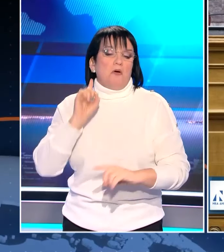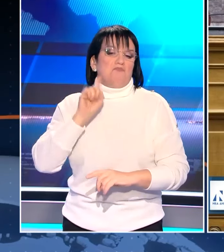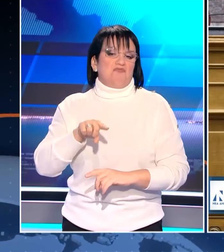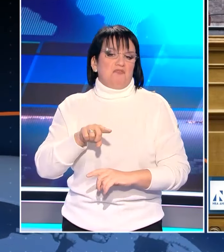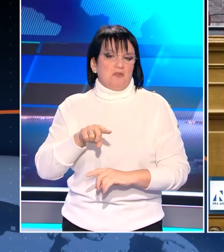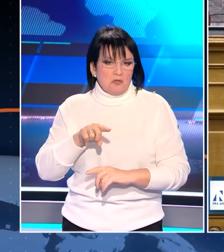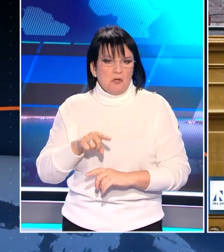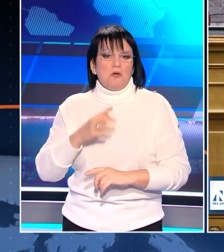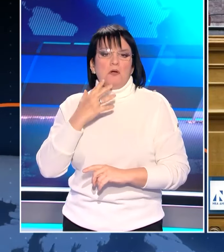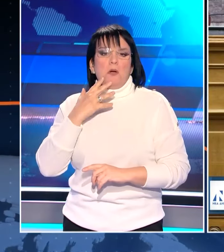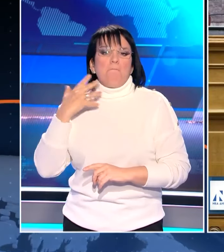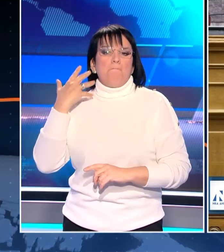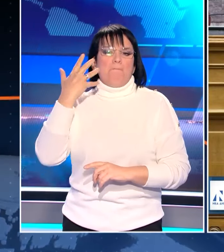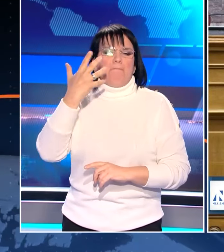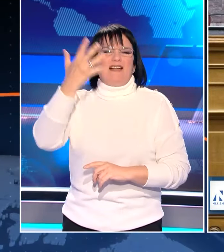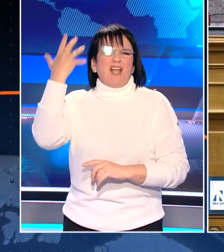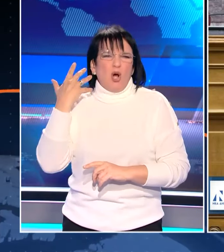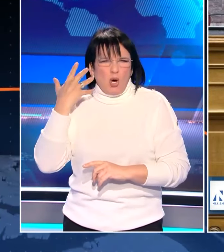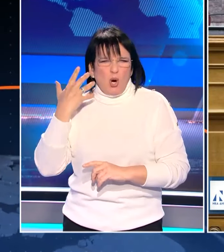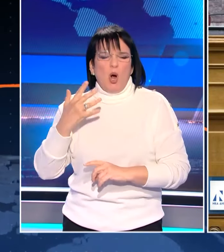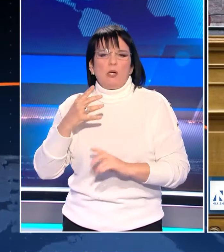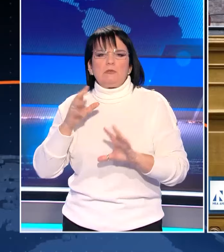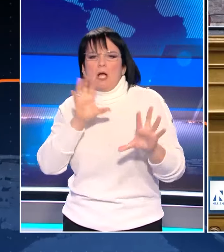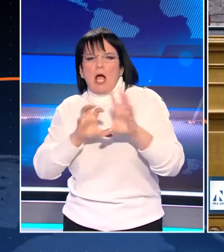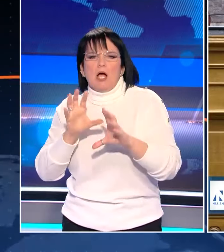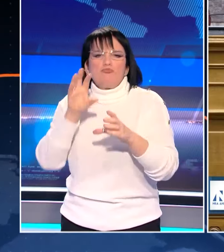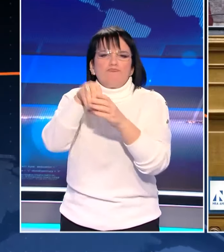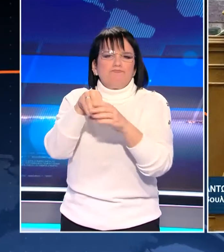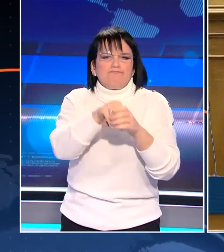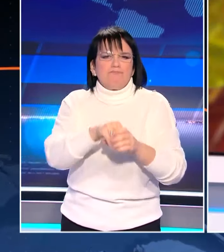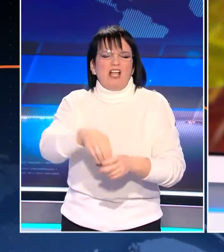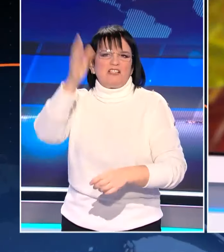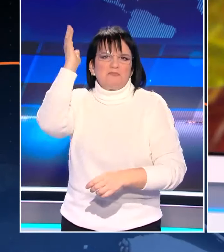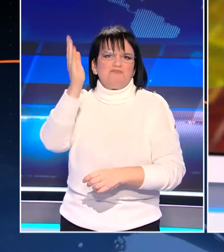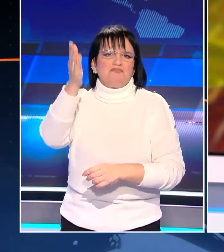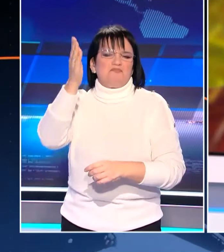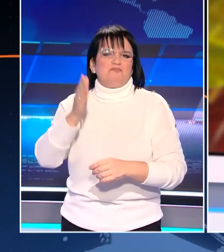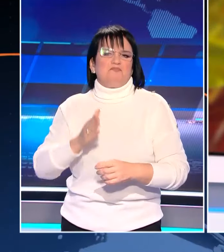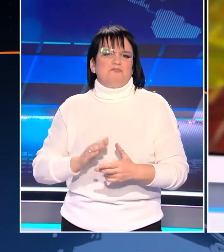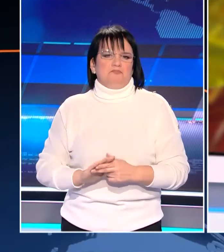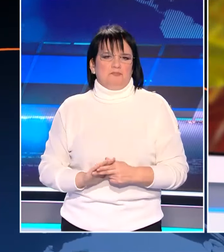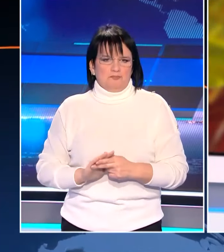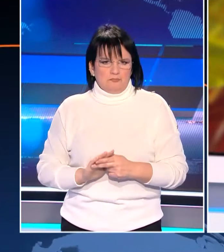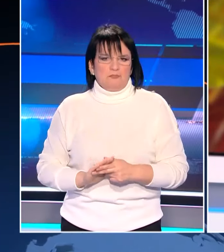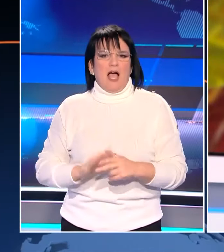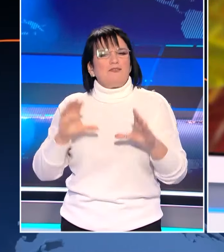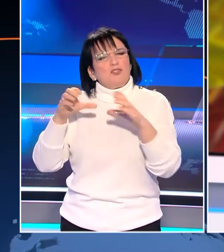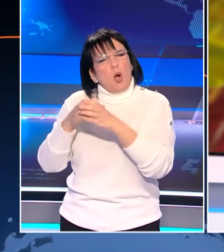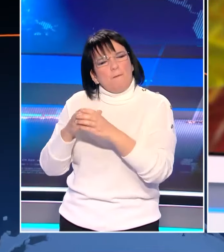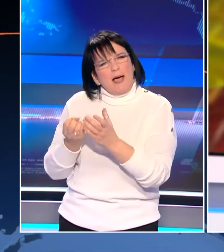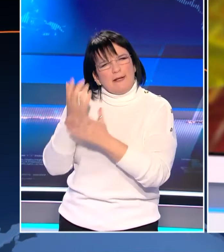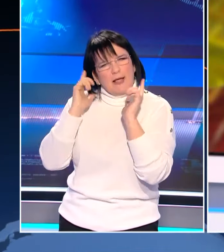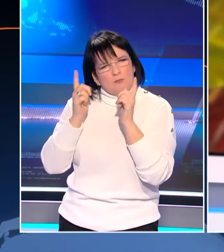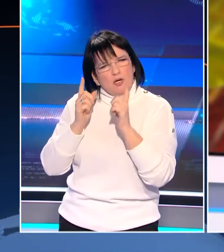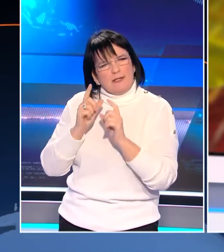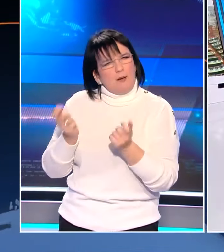και όταν κάποιοι έκαναν πέντε χρόνια για να βρούνε αίθουσα για να τους δικάσουν. Αυτή η ψήψη, αν όχι, θεωρείτε ότι είναι μία ομάδα στη